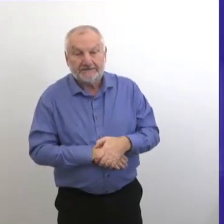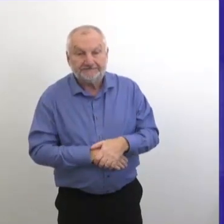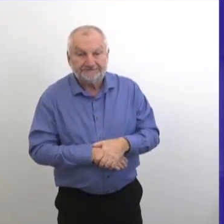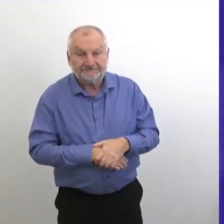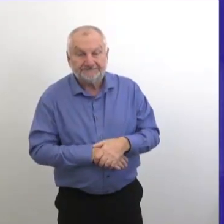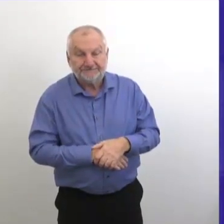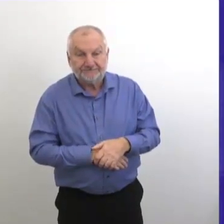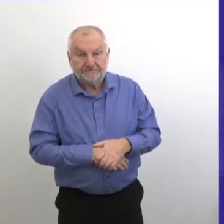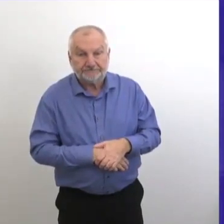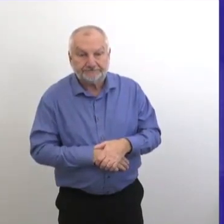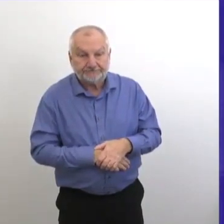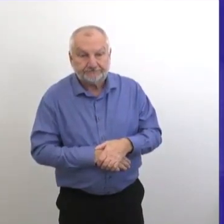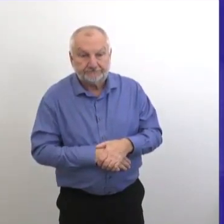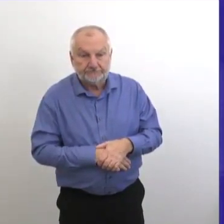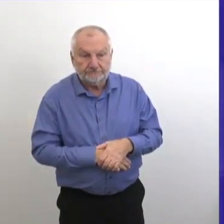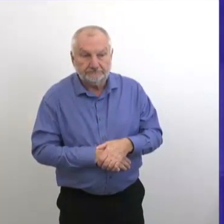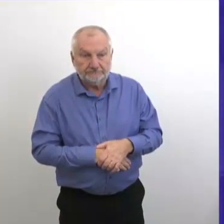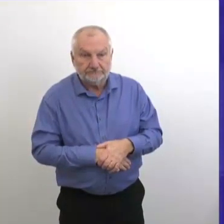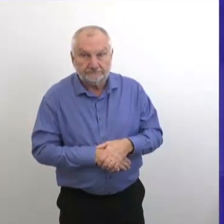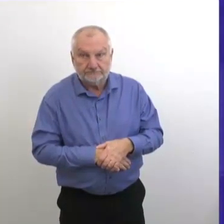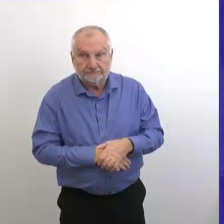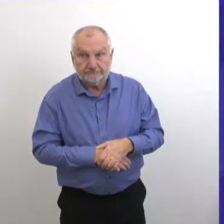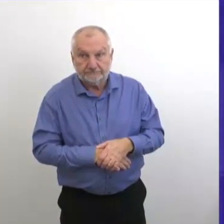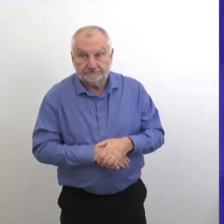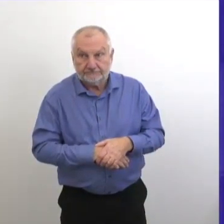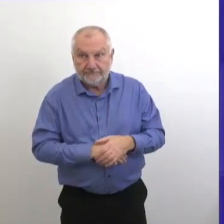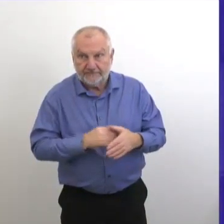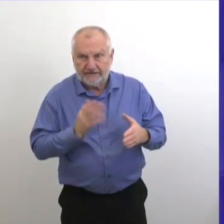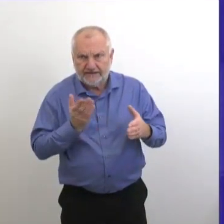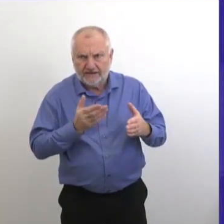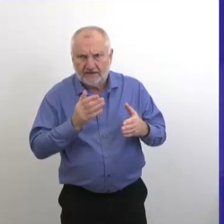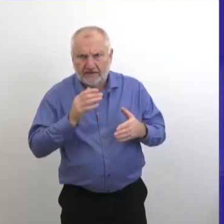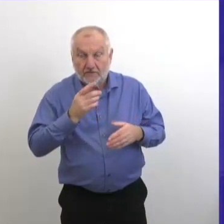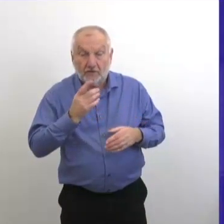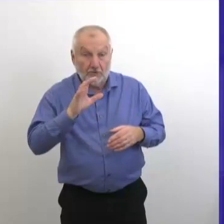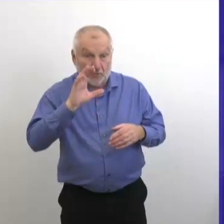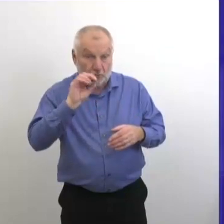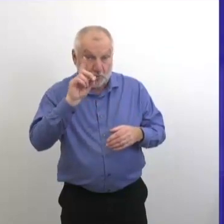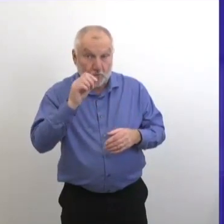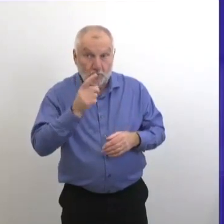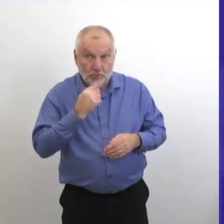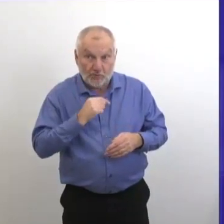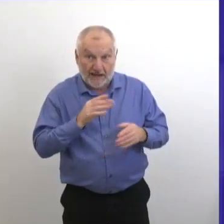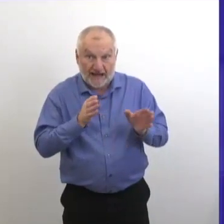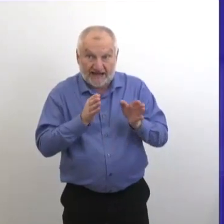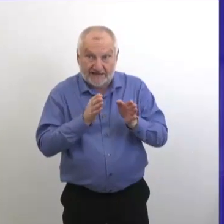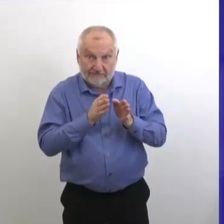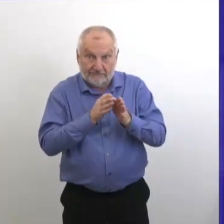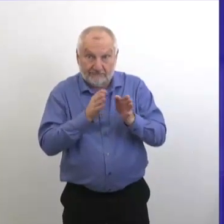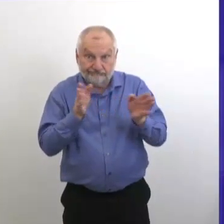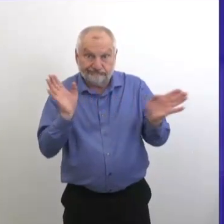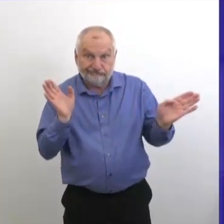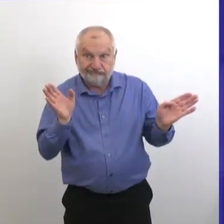nous avons eu une approche très générale, code rouge pour tout le monde.